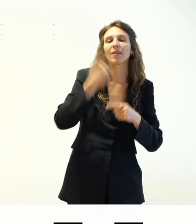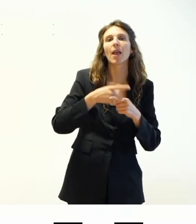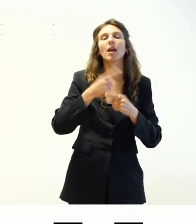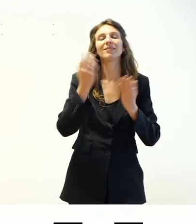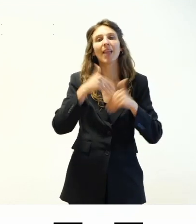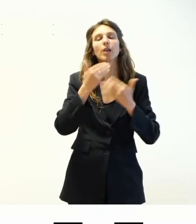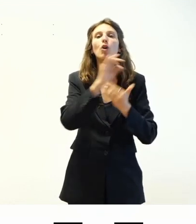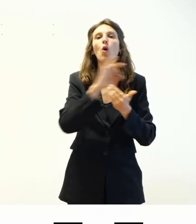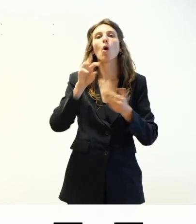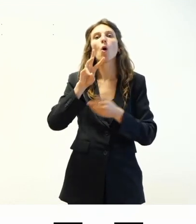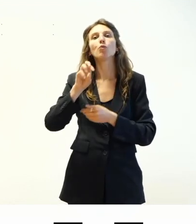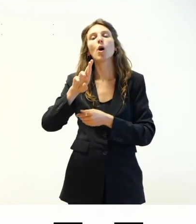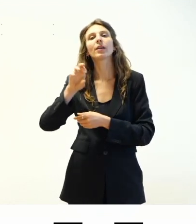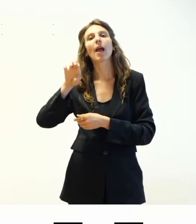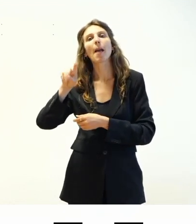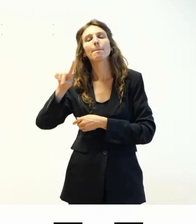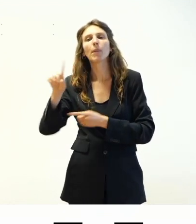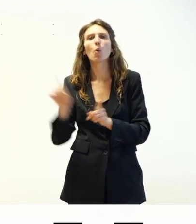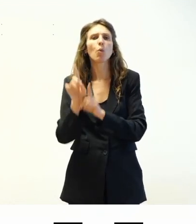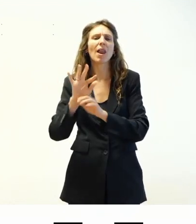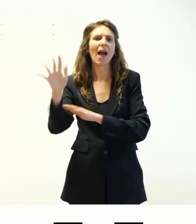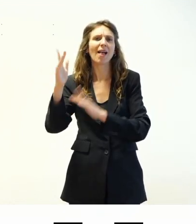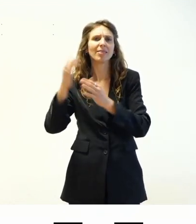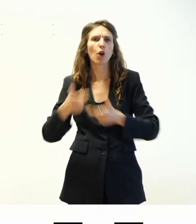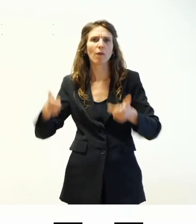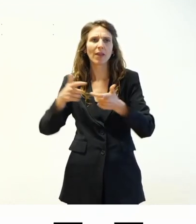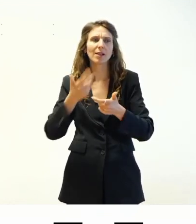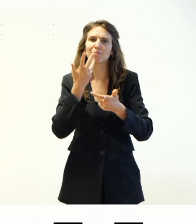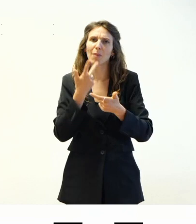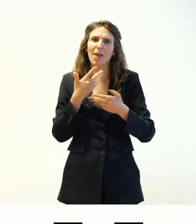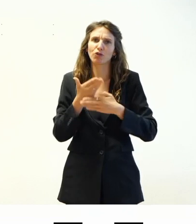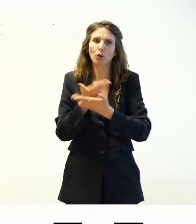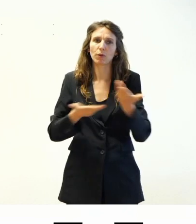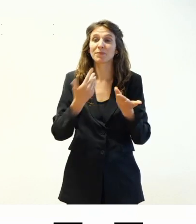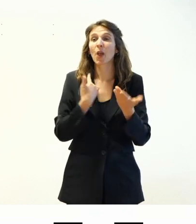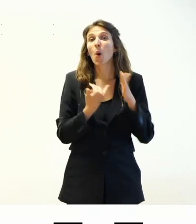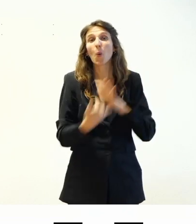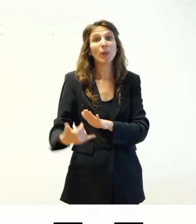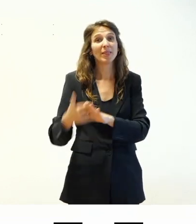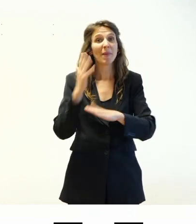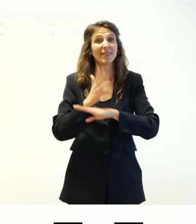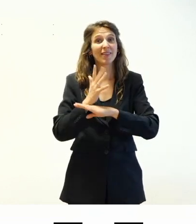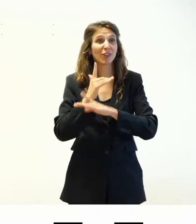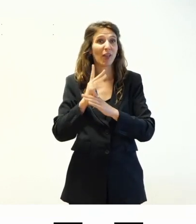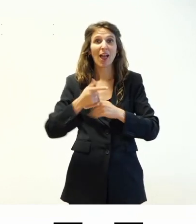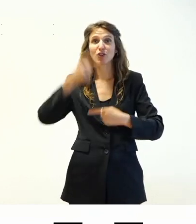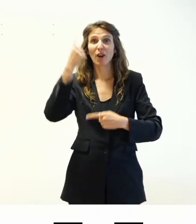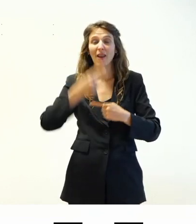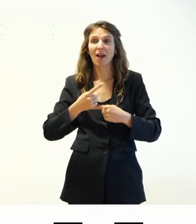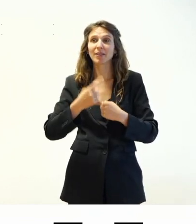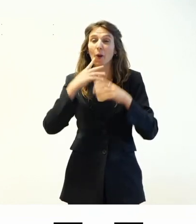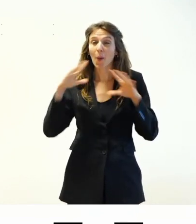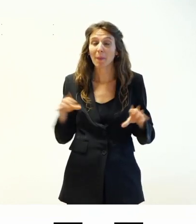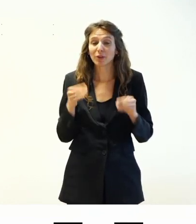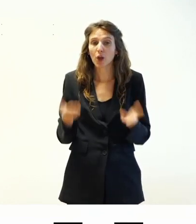sviluppo user experience. Visto che stiamo iniziando effettivamente l'ultima sessione della giornata e vorrei tenere alto